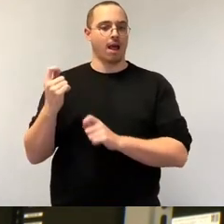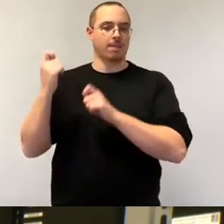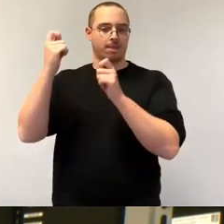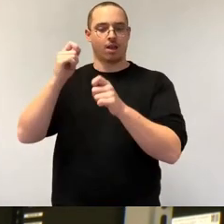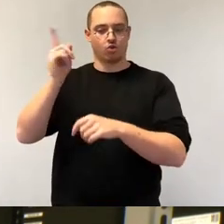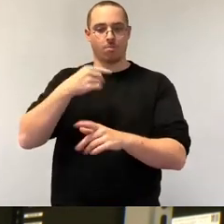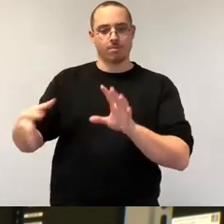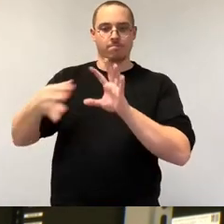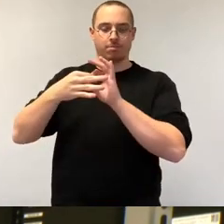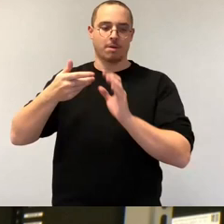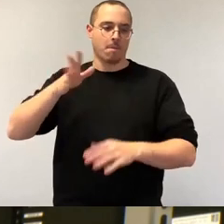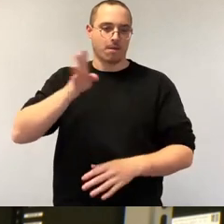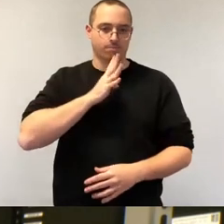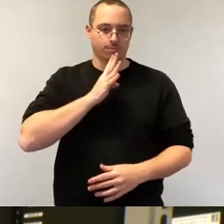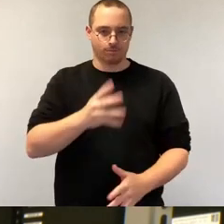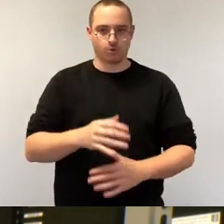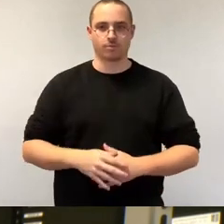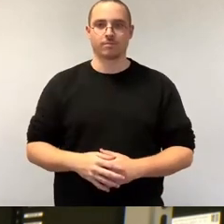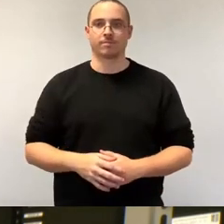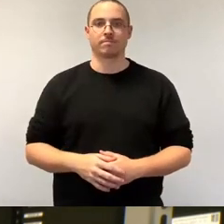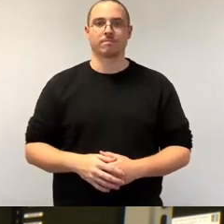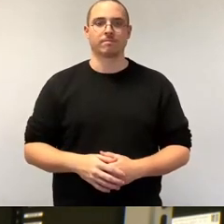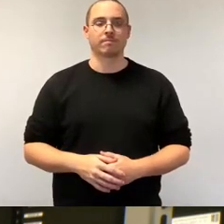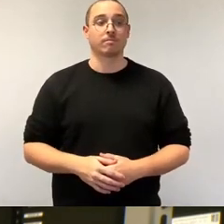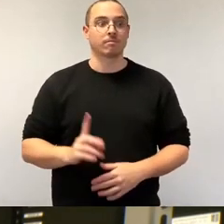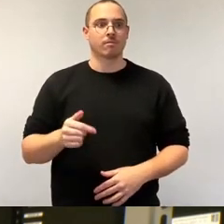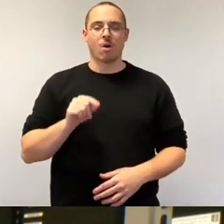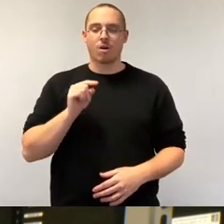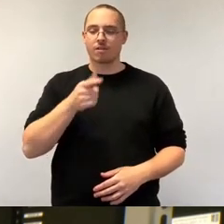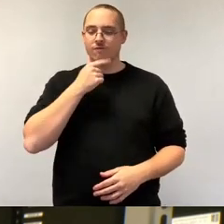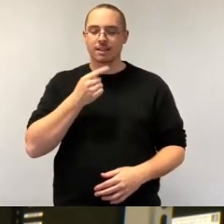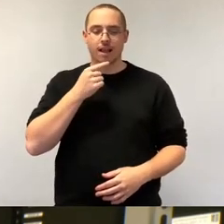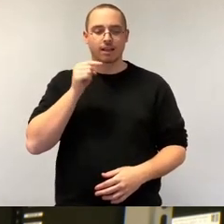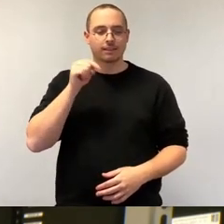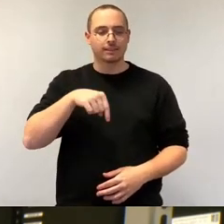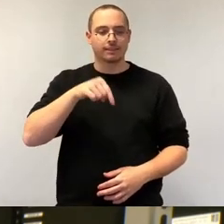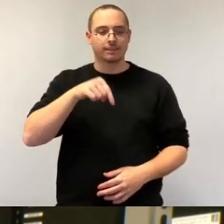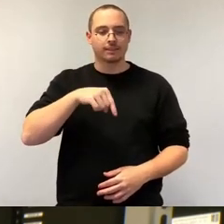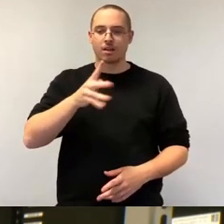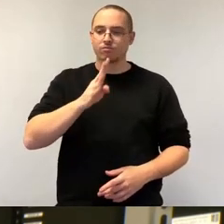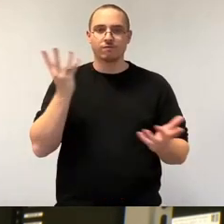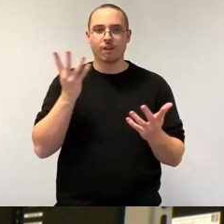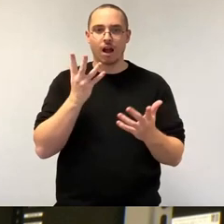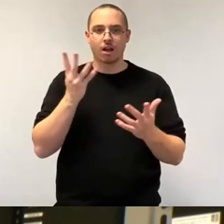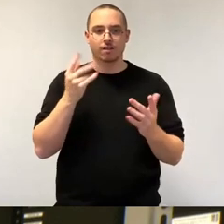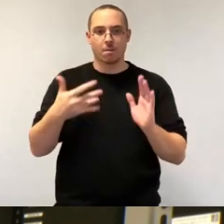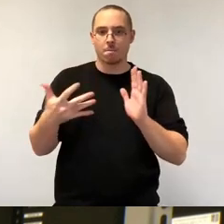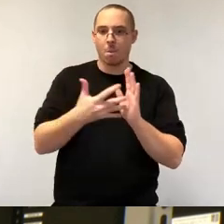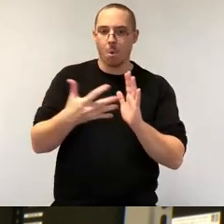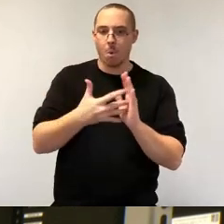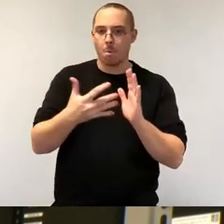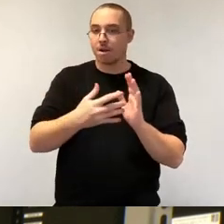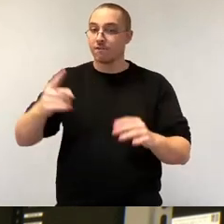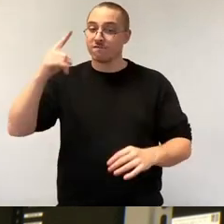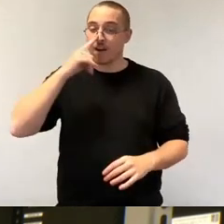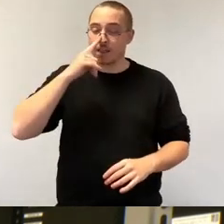Nagelprobe all dieser Reden, die wir heute hören, die werden beim nächsten Haushalt vor uns